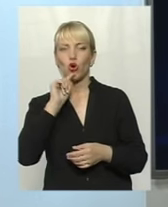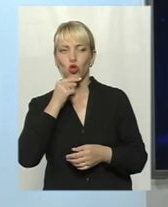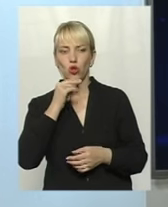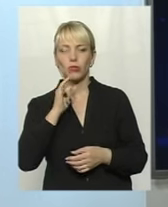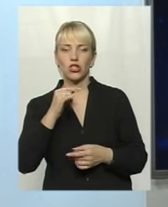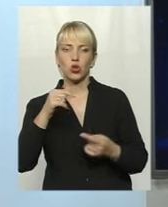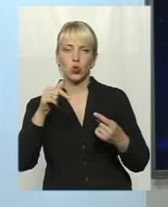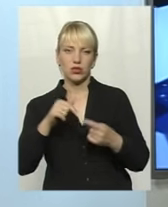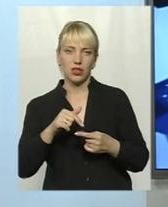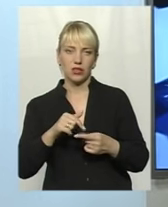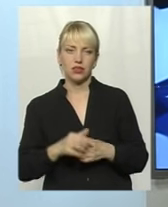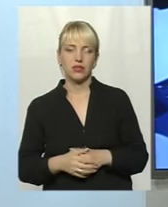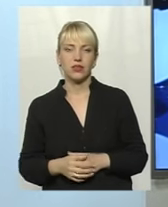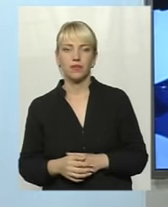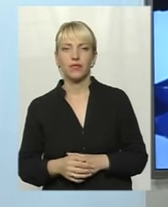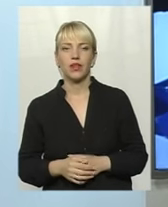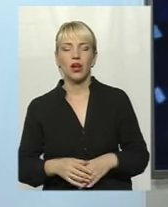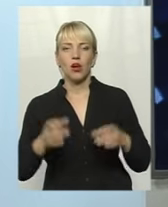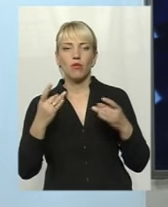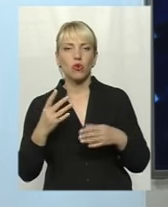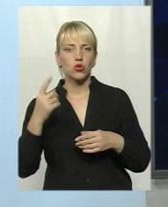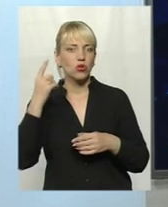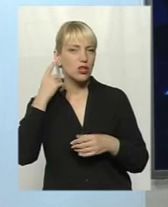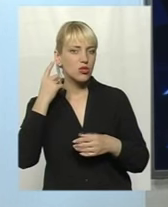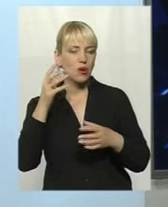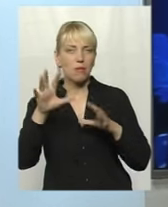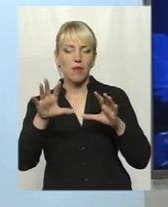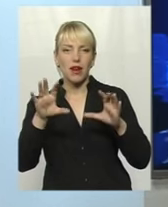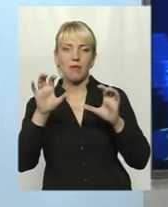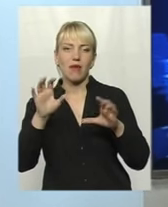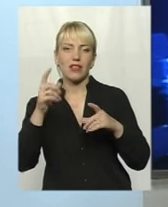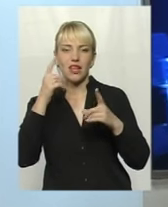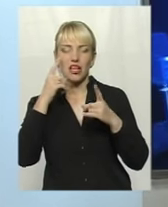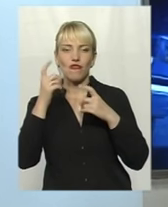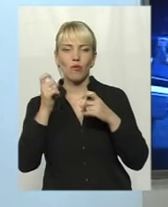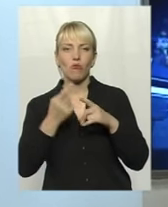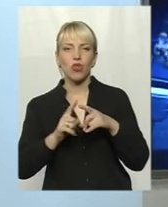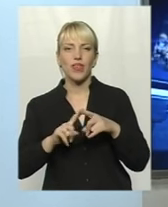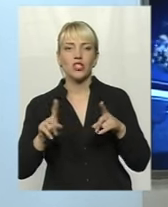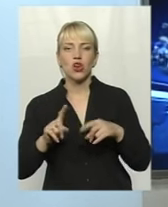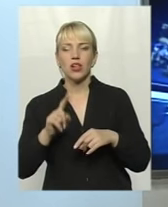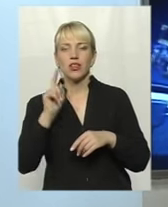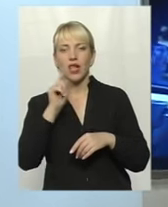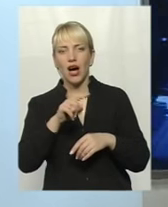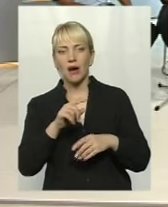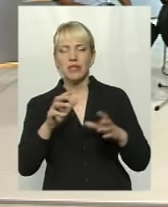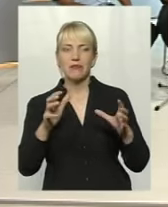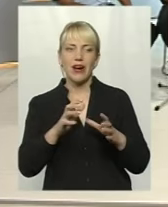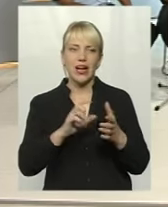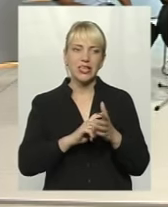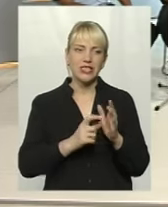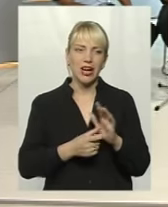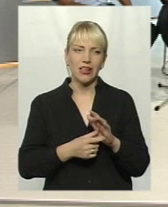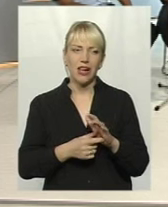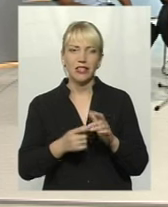того, що виникає? Просто на слух сприймати інформацію про те, що там збережеться клас, не збережеться.